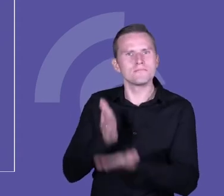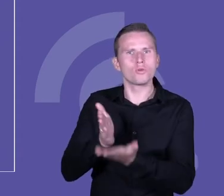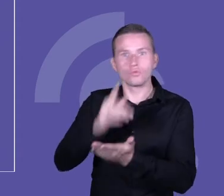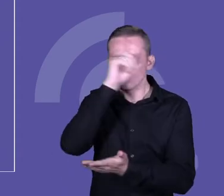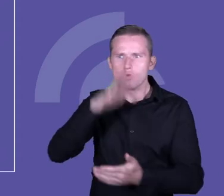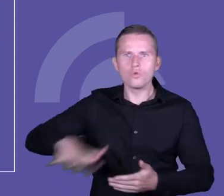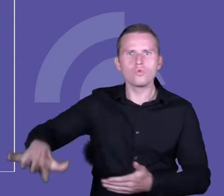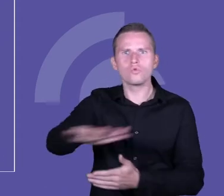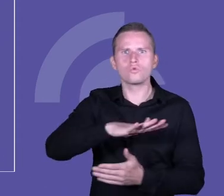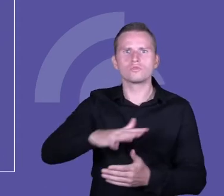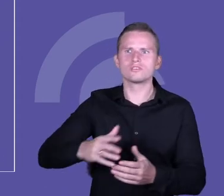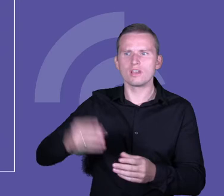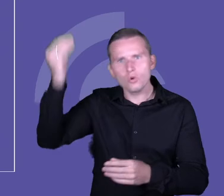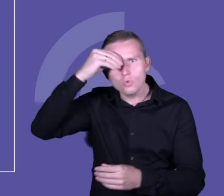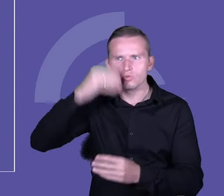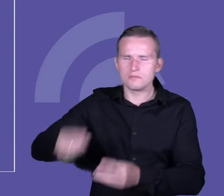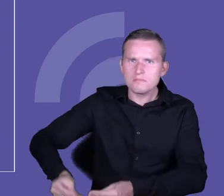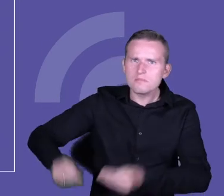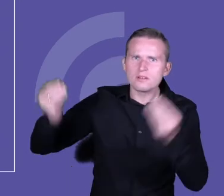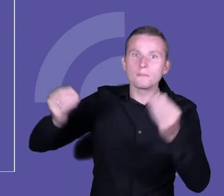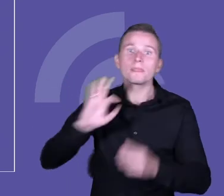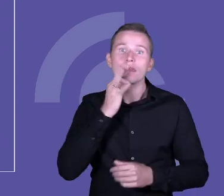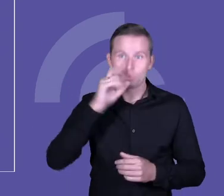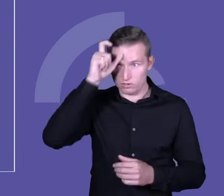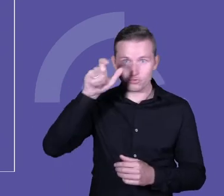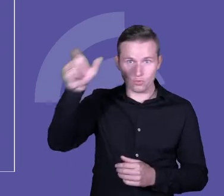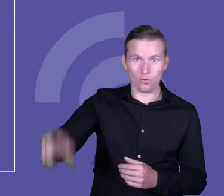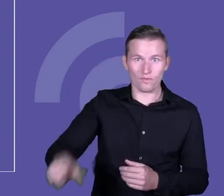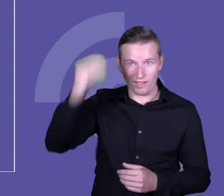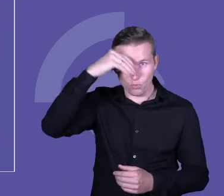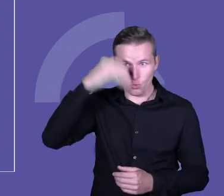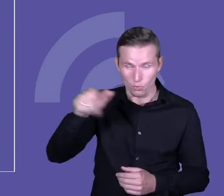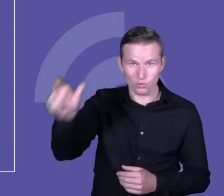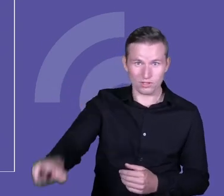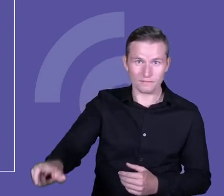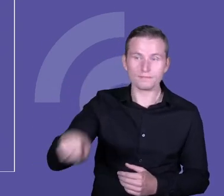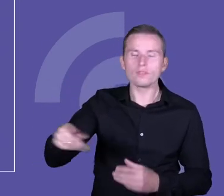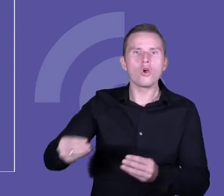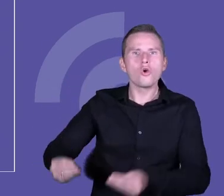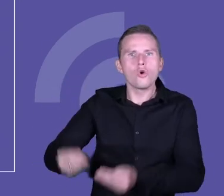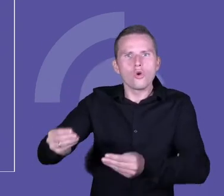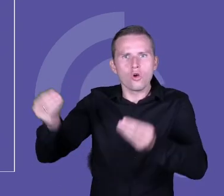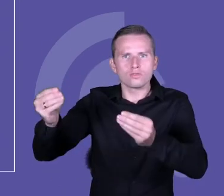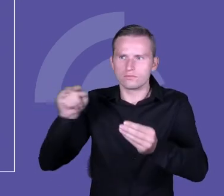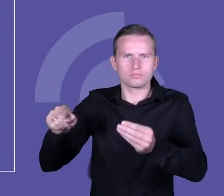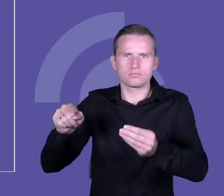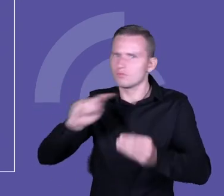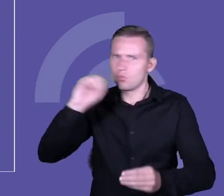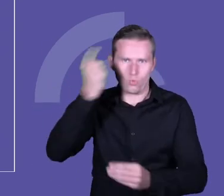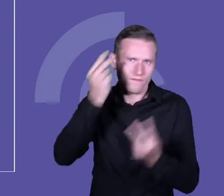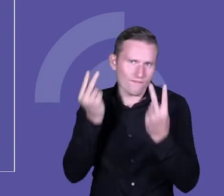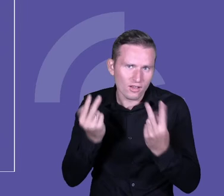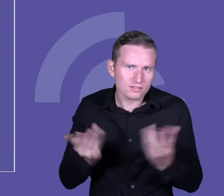rozwijać. Ja powiedziałam o tym młodym człowieku, o uczniu, którego rozwój jest w tym kontekście oczywiście najważniejszy,